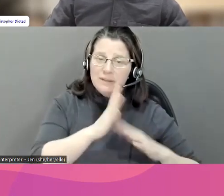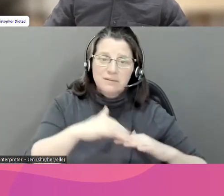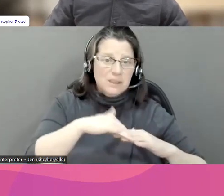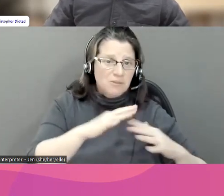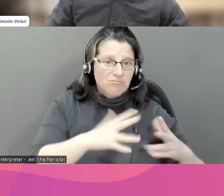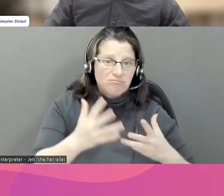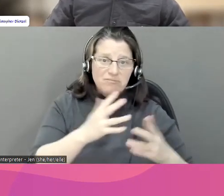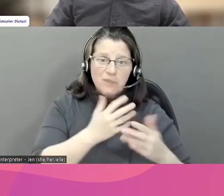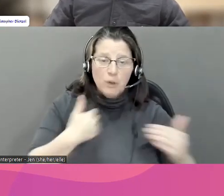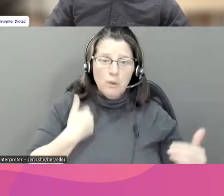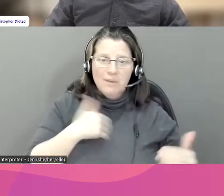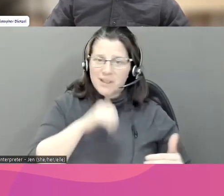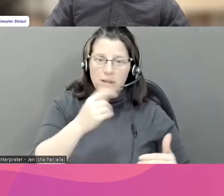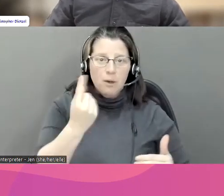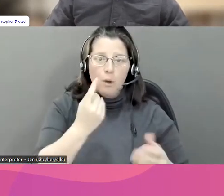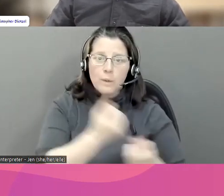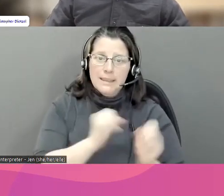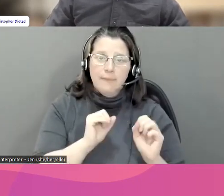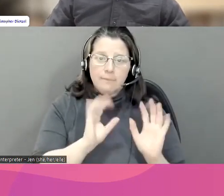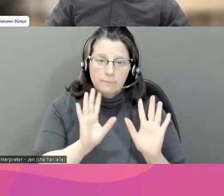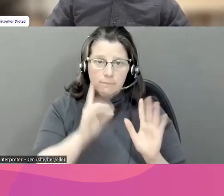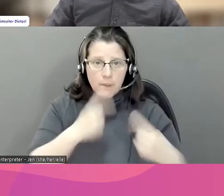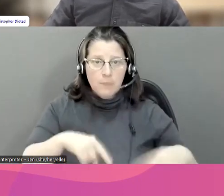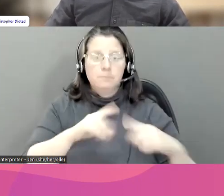sécuritaire pour eux. Prochaine diapo.